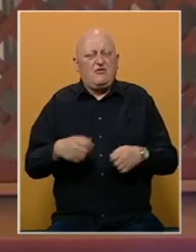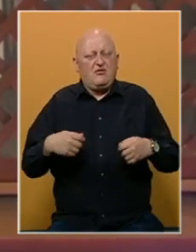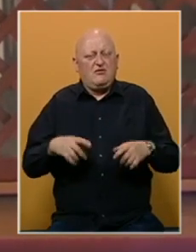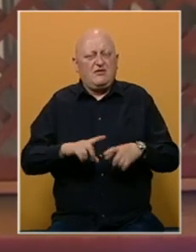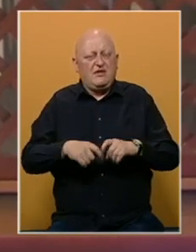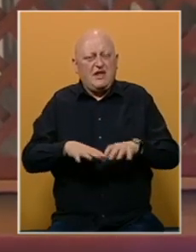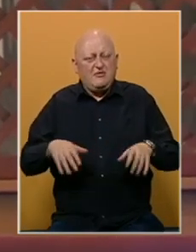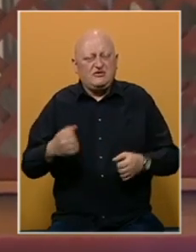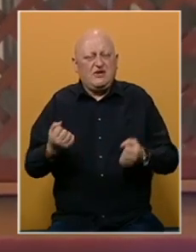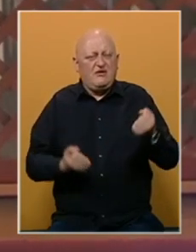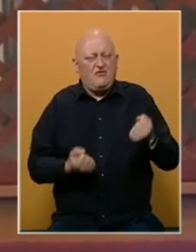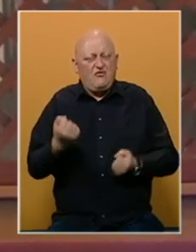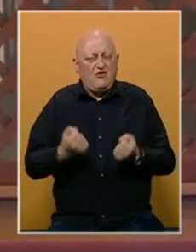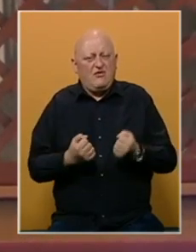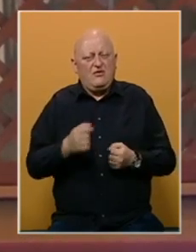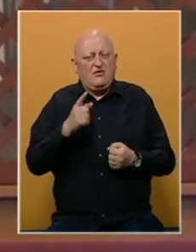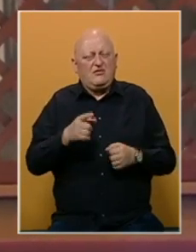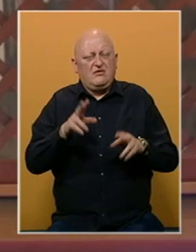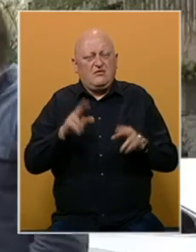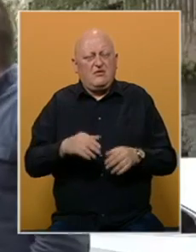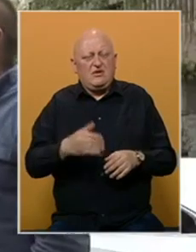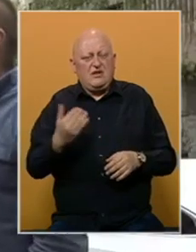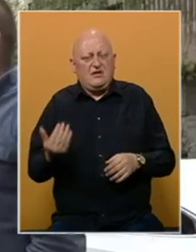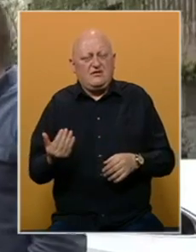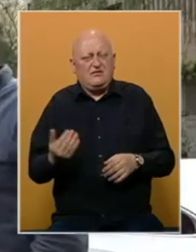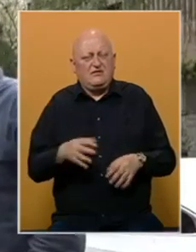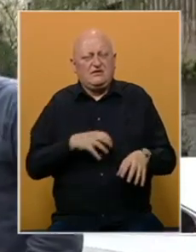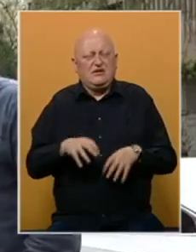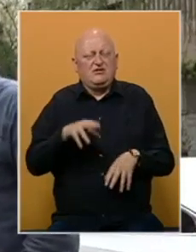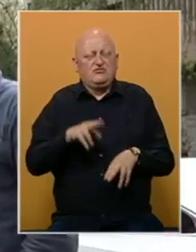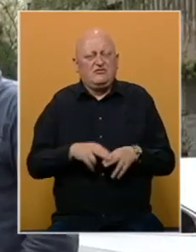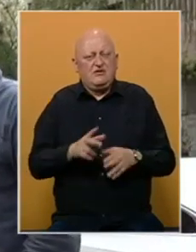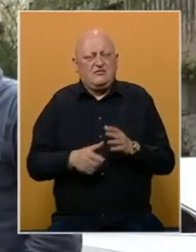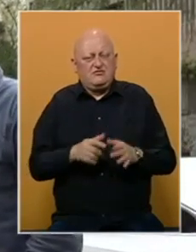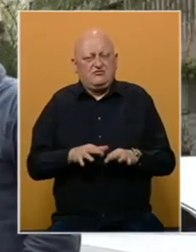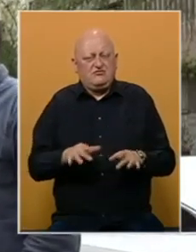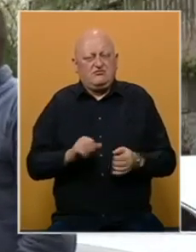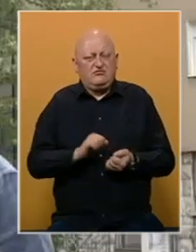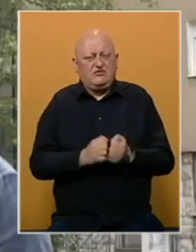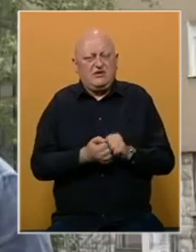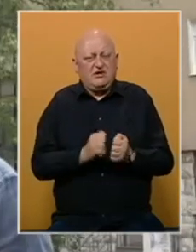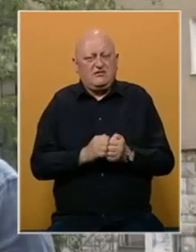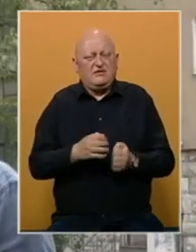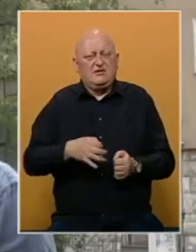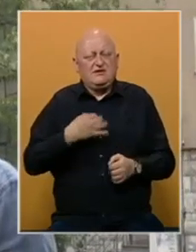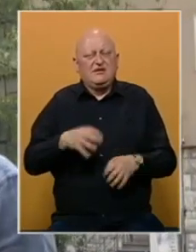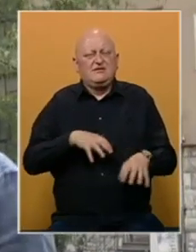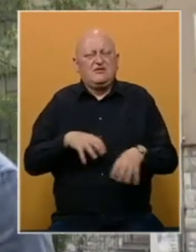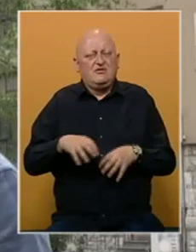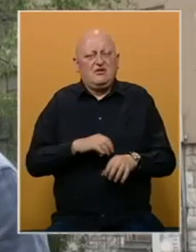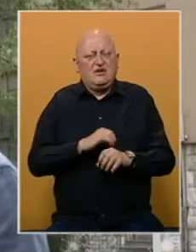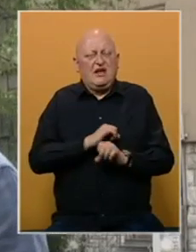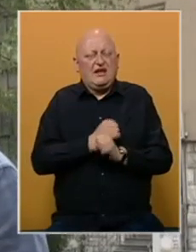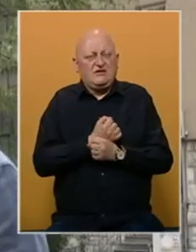obnavljio vozni park i da bi se njima svi moguće plate dali. Za radnička prava u vremenu pandemije Grčevito su se borili zdravstveni radnici u